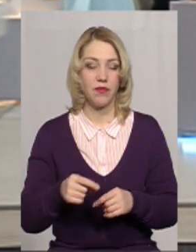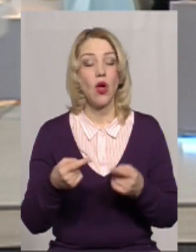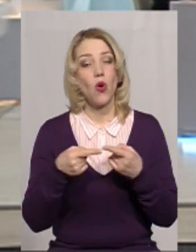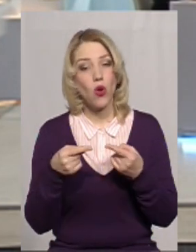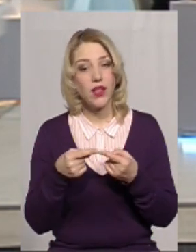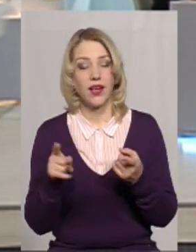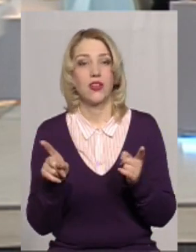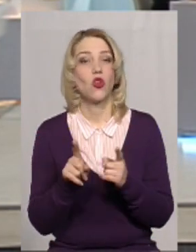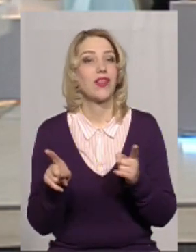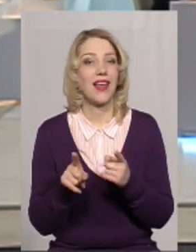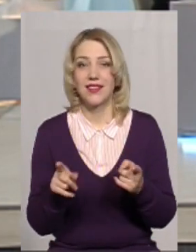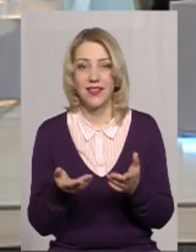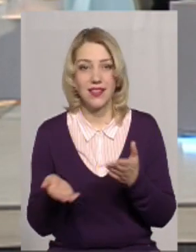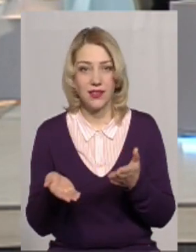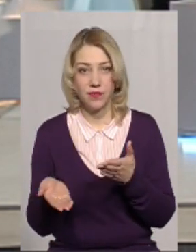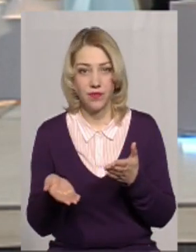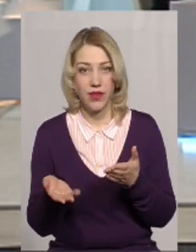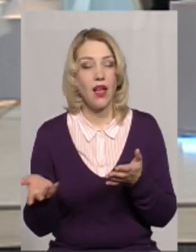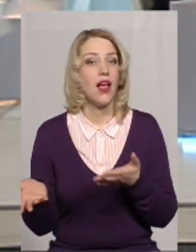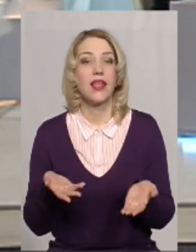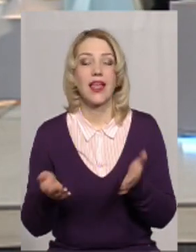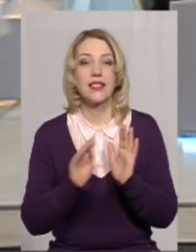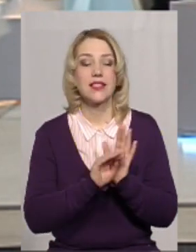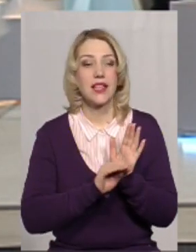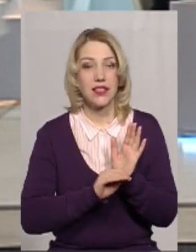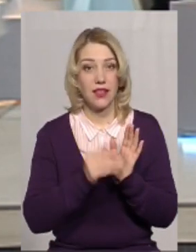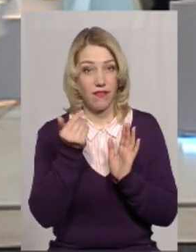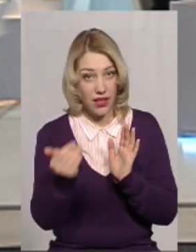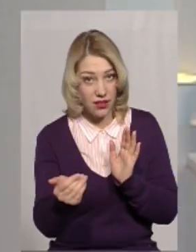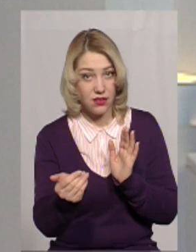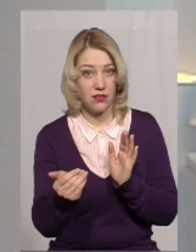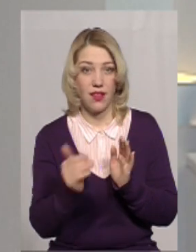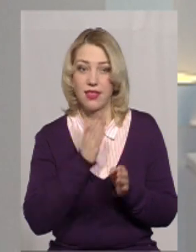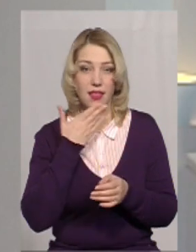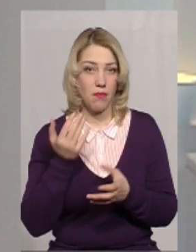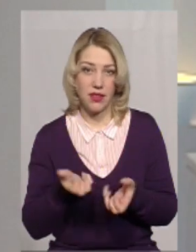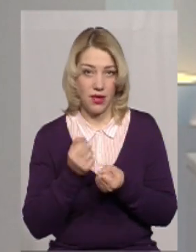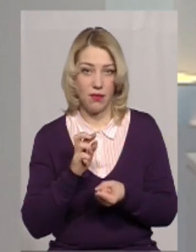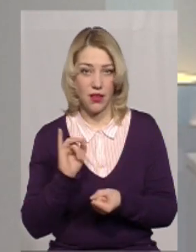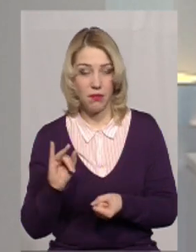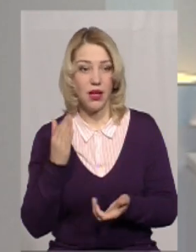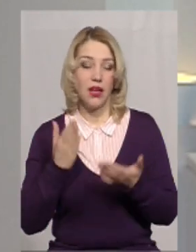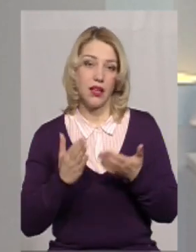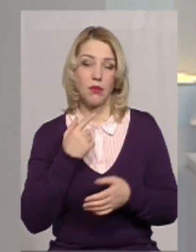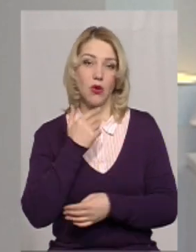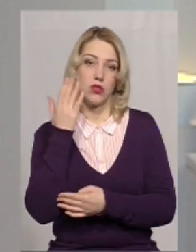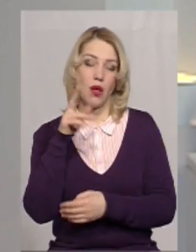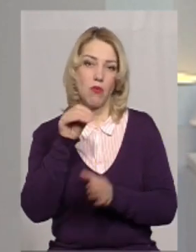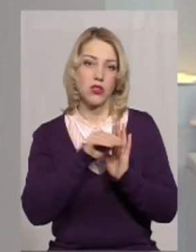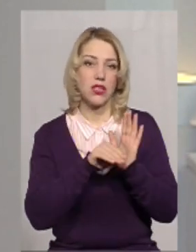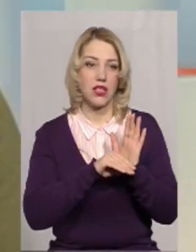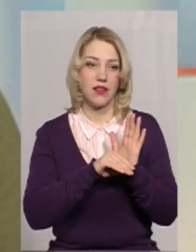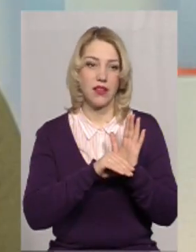Конкретно, от які статті ви не підтримали би, якби голосували по статейну?